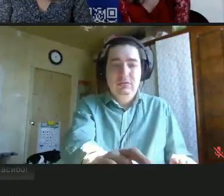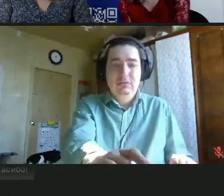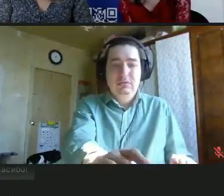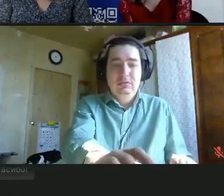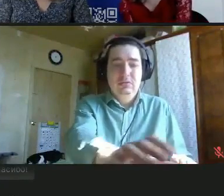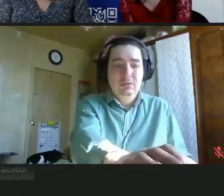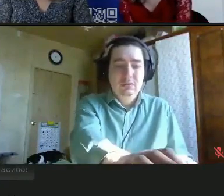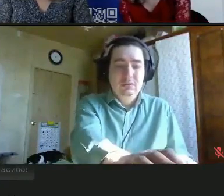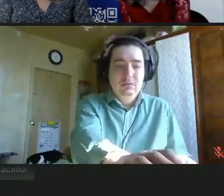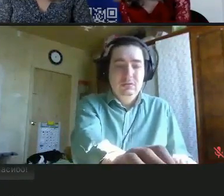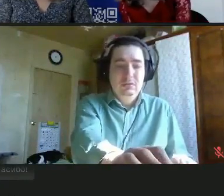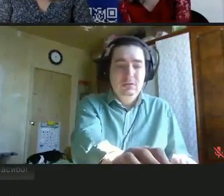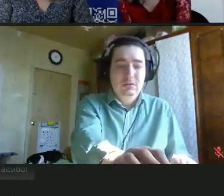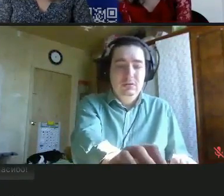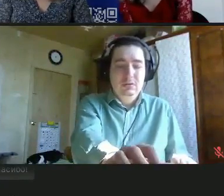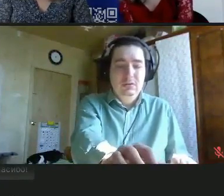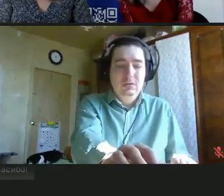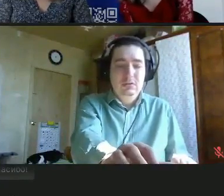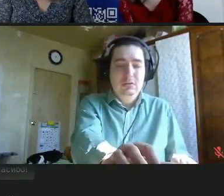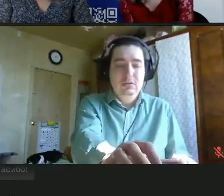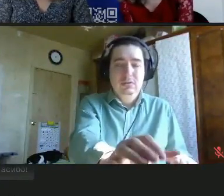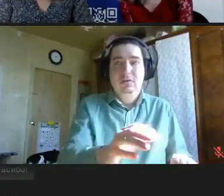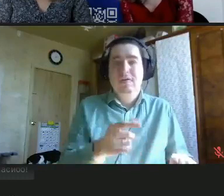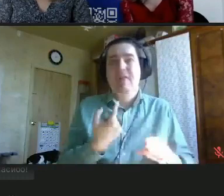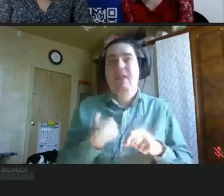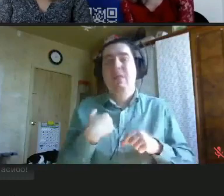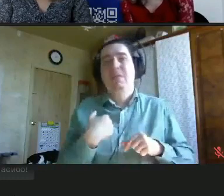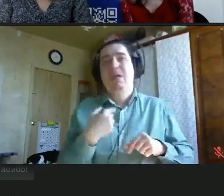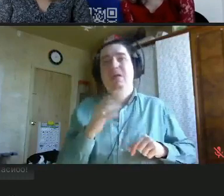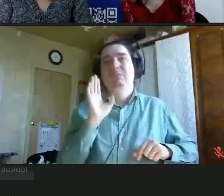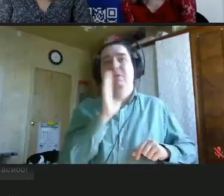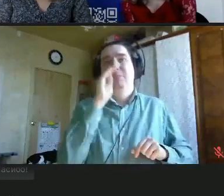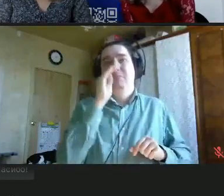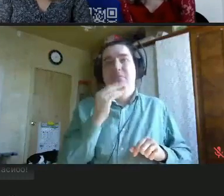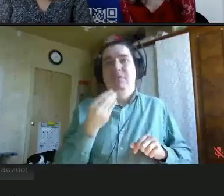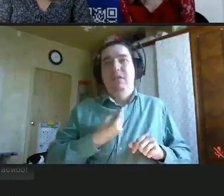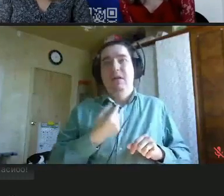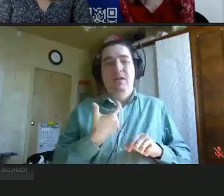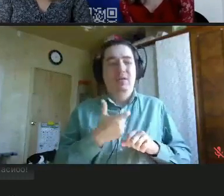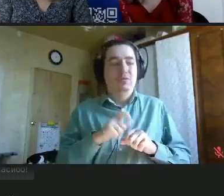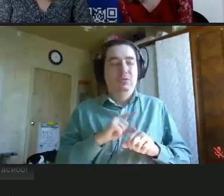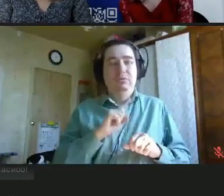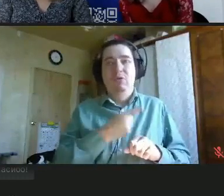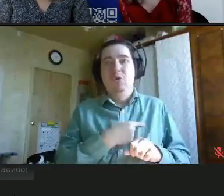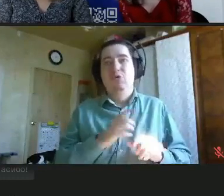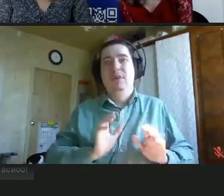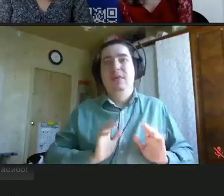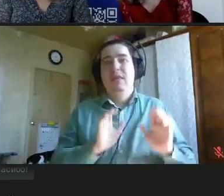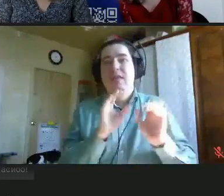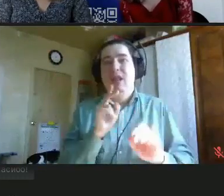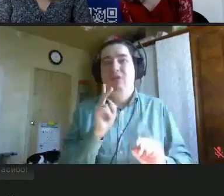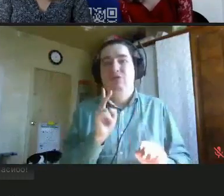очень мощный толчок, и, конечно, важно, чтобы дети с